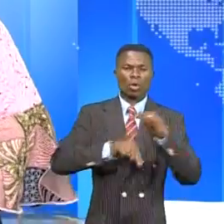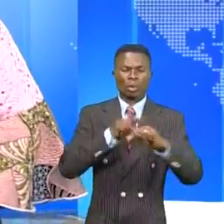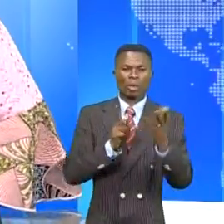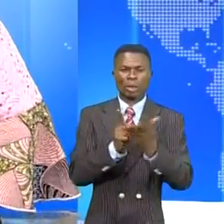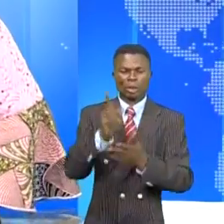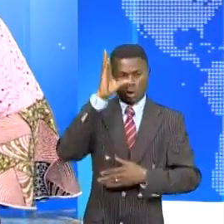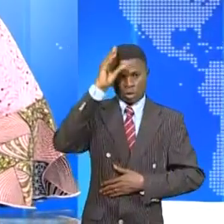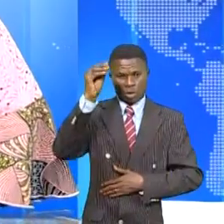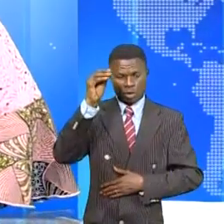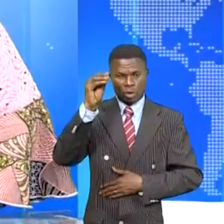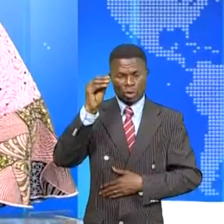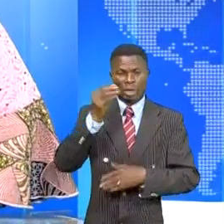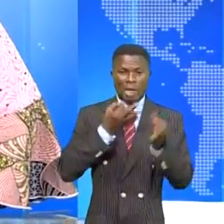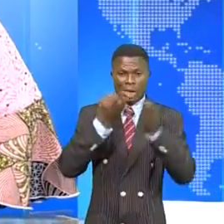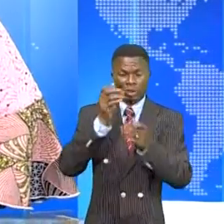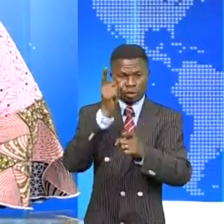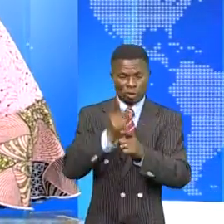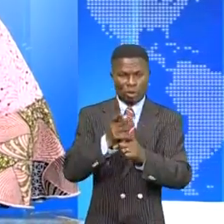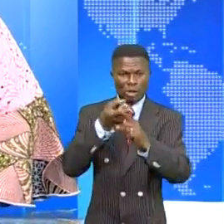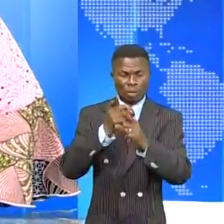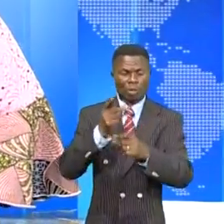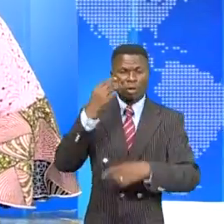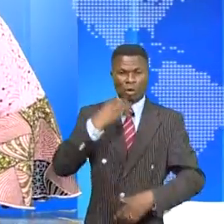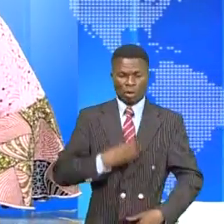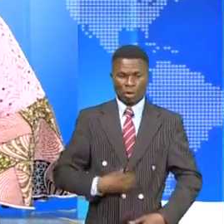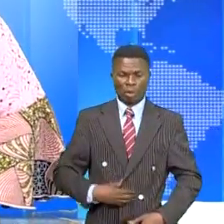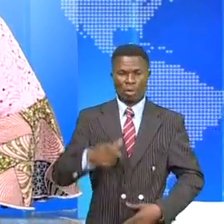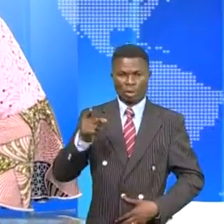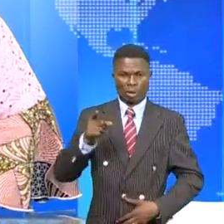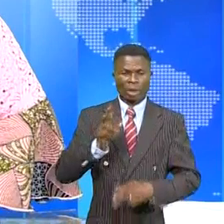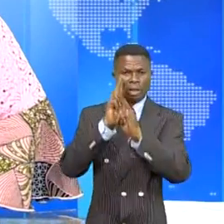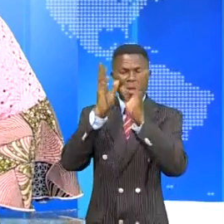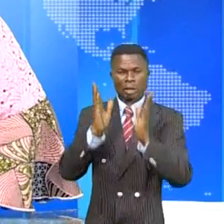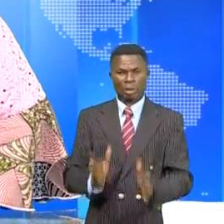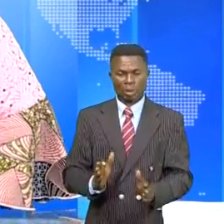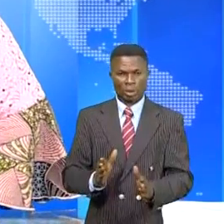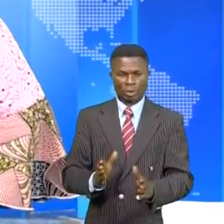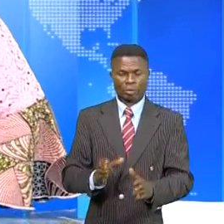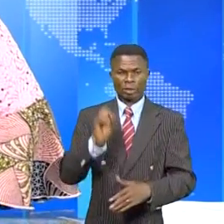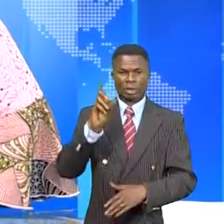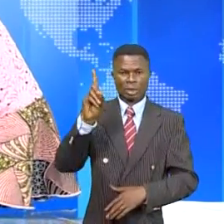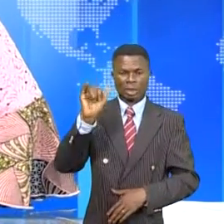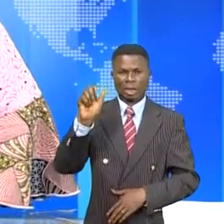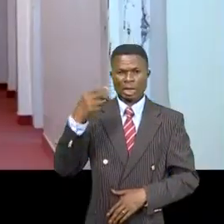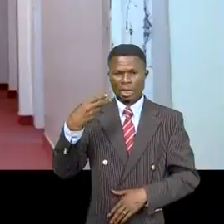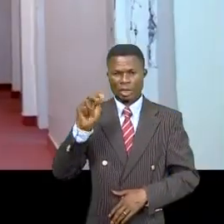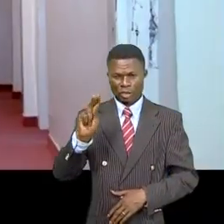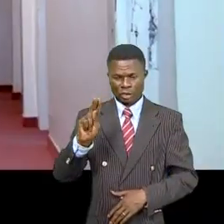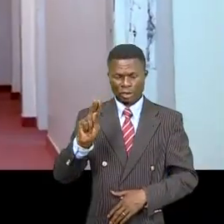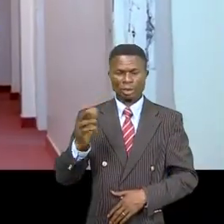de l'homme. Précision donnée par Maître Belinda Moutadila, rapporteure de la CNDH. Françoise Biavoie.